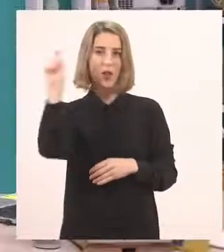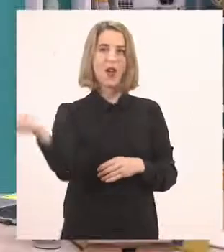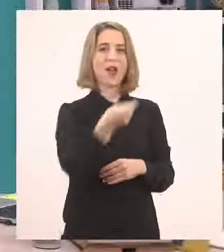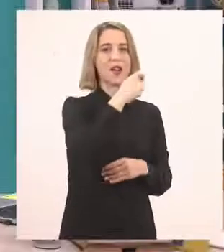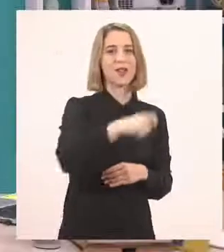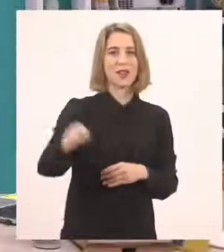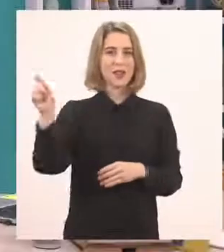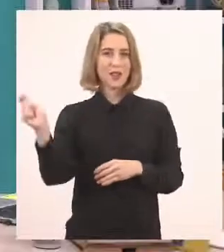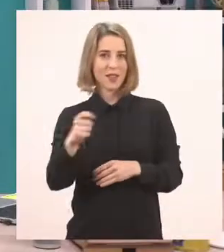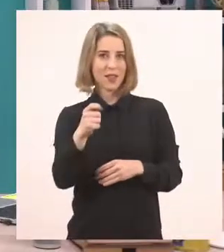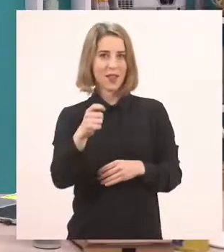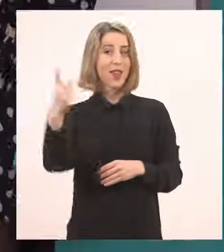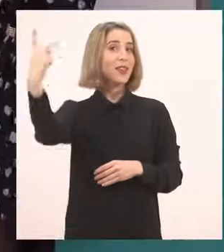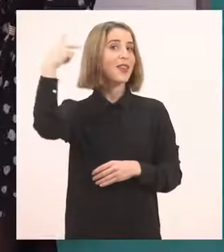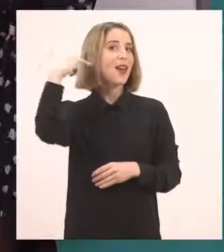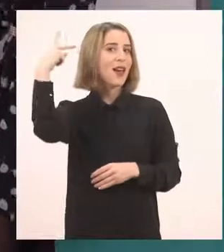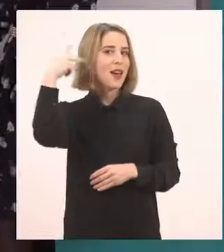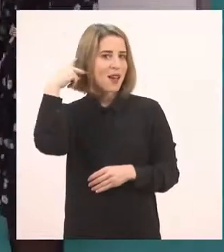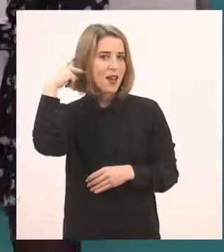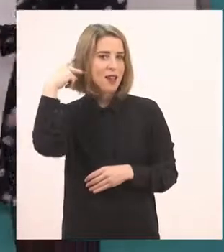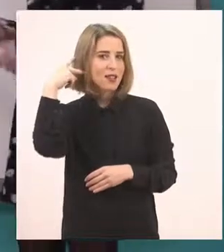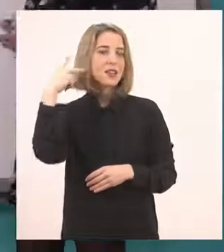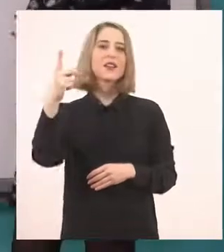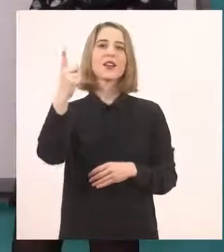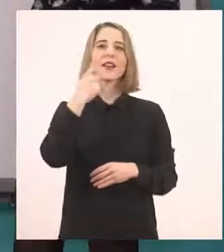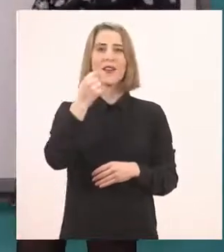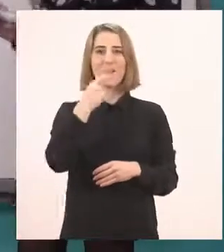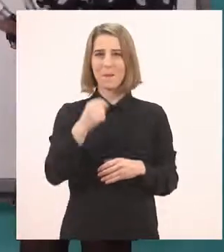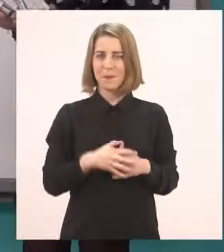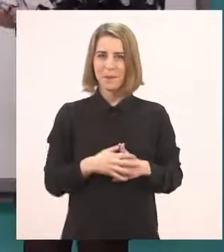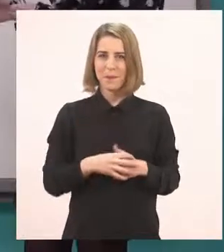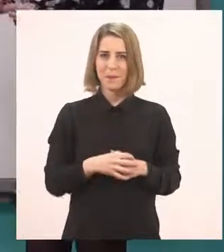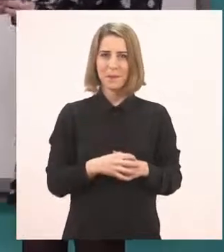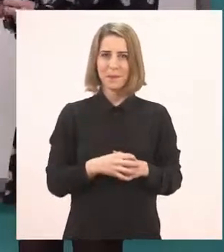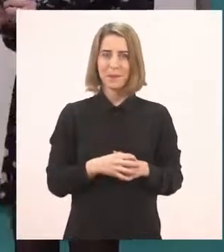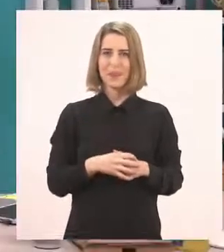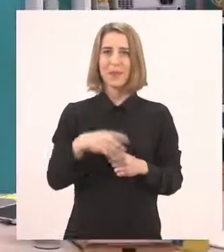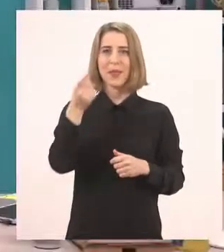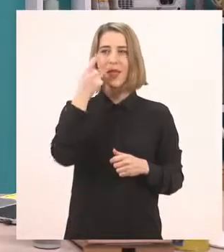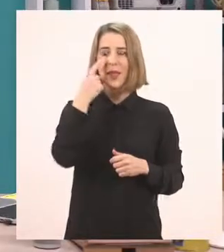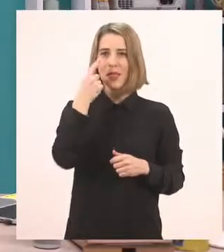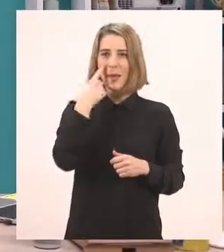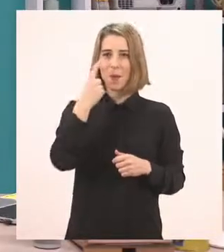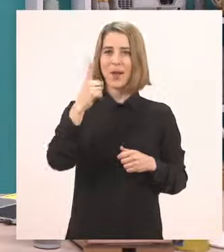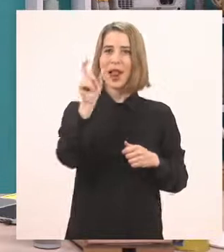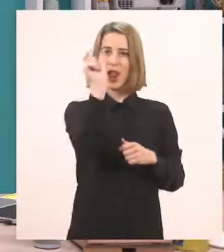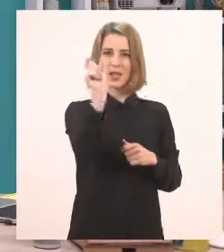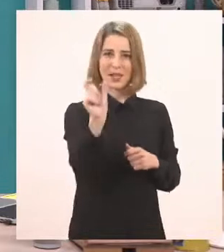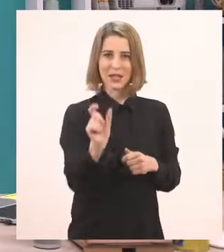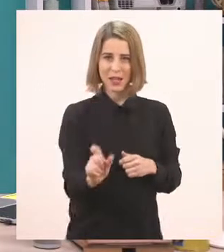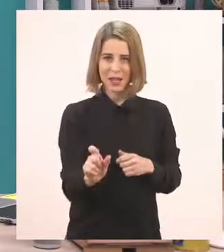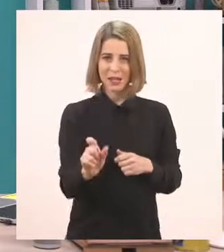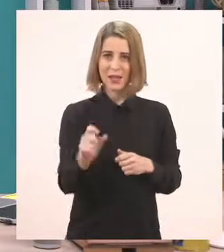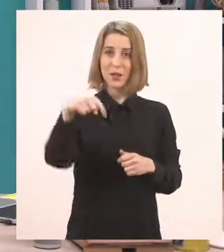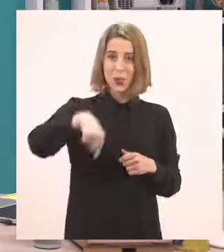ρακέτα. Το κεράσι. Η καραμέλα. Τώρα που είδαμε και τις λεξούλες με το ρ, ας πάμε